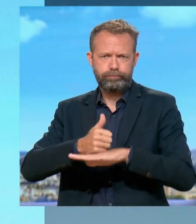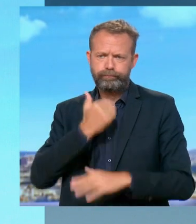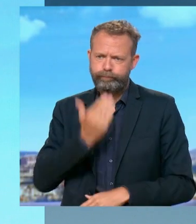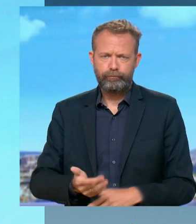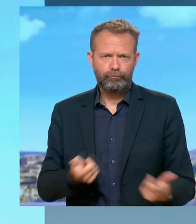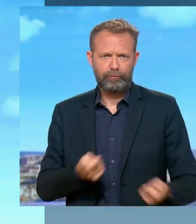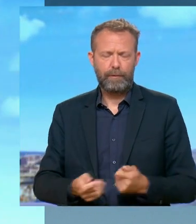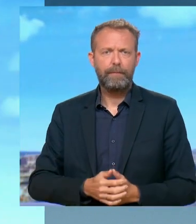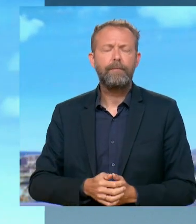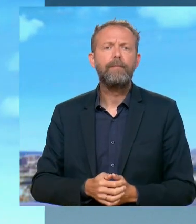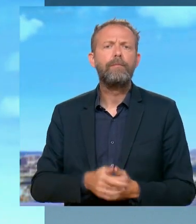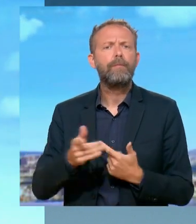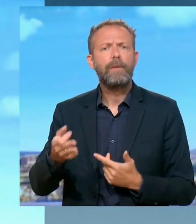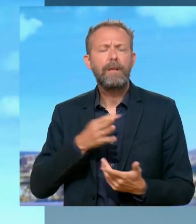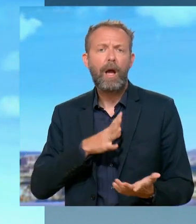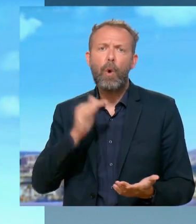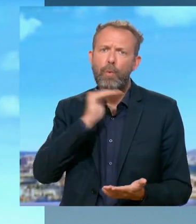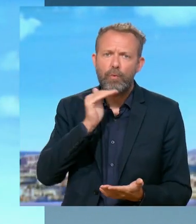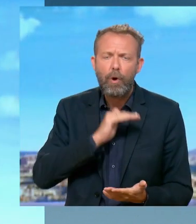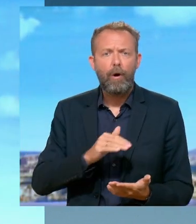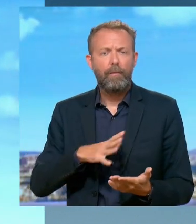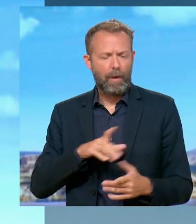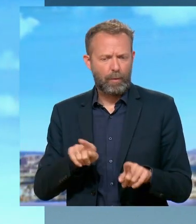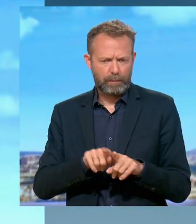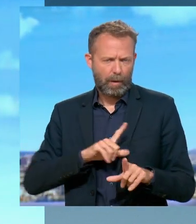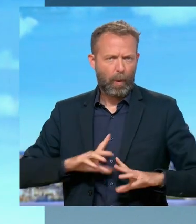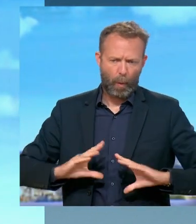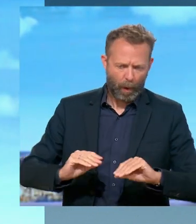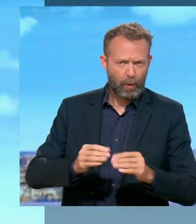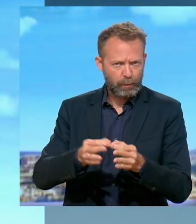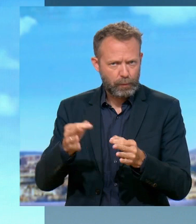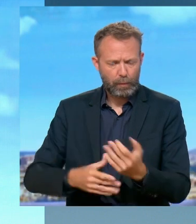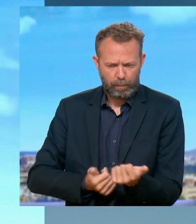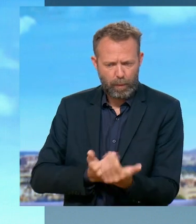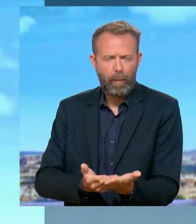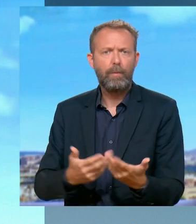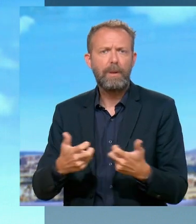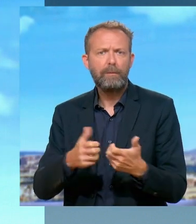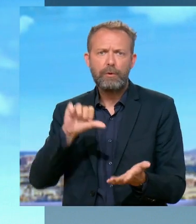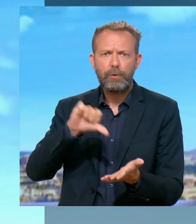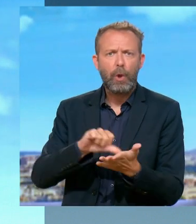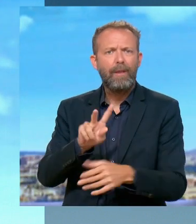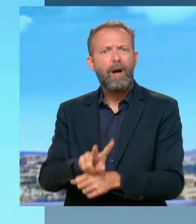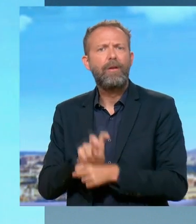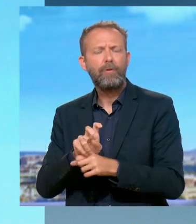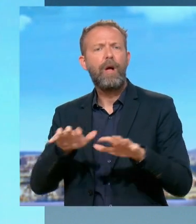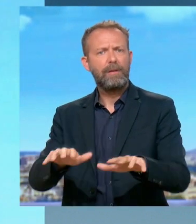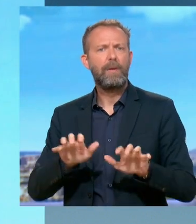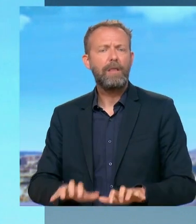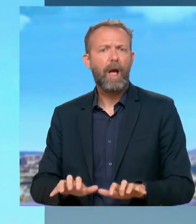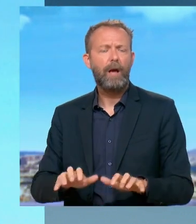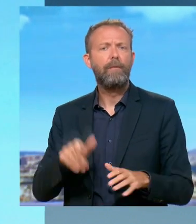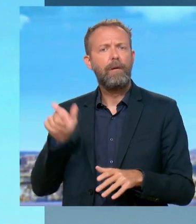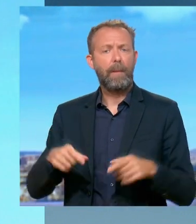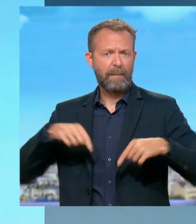place. Monsieur Chenu, vous dites qu'il y des urgences. Il y a des solutions concrètes qui sont proposées, notamment des centres de rétention administratives que